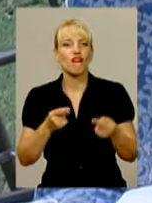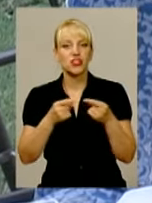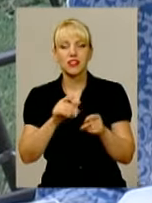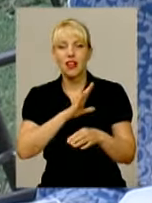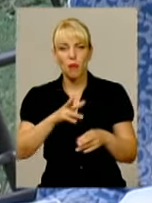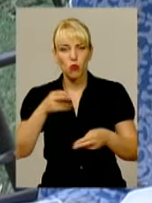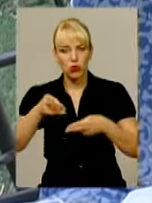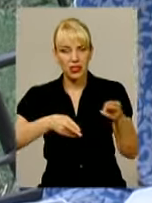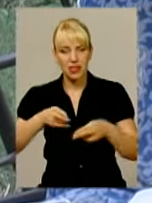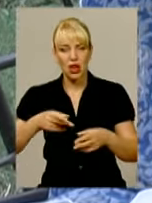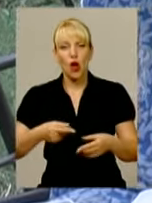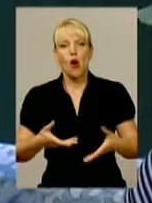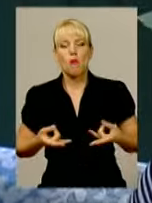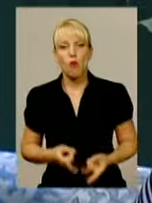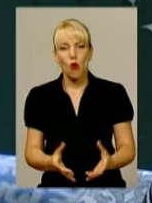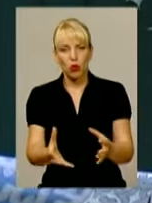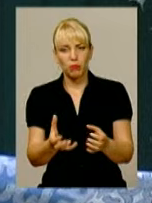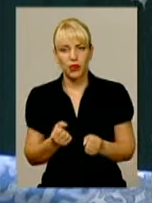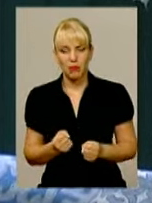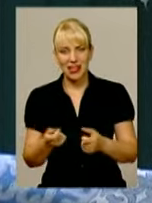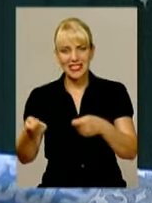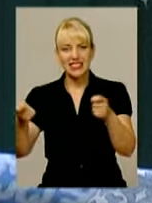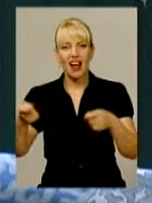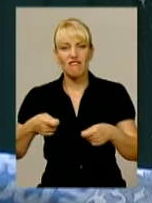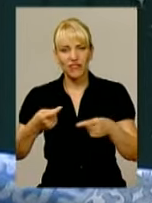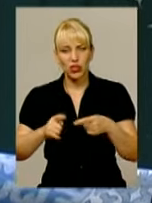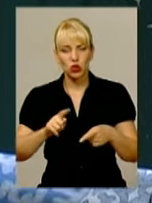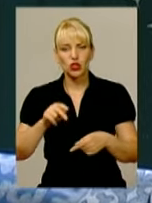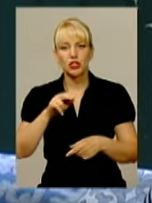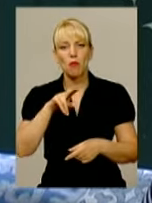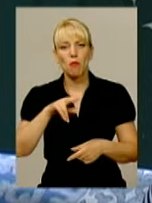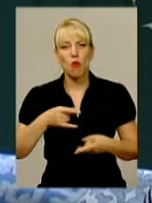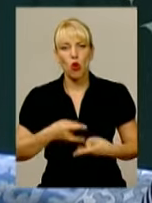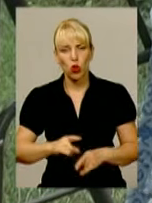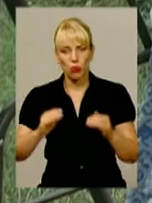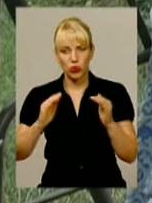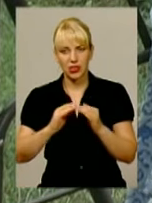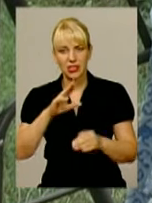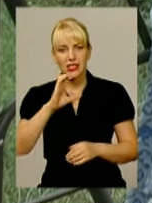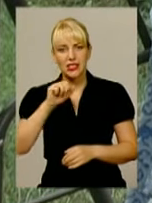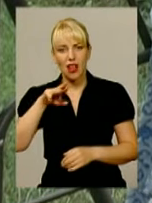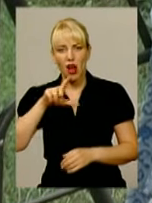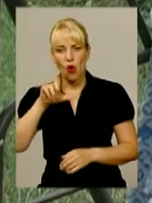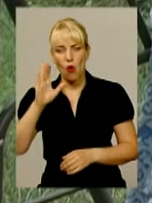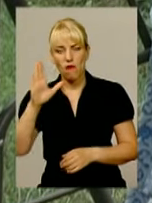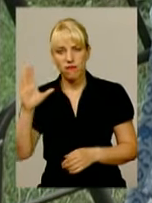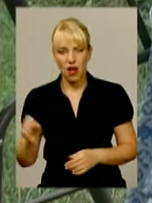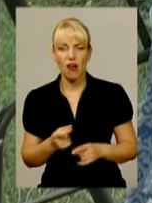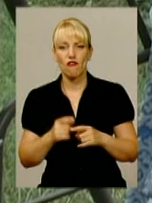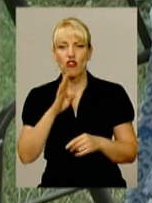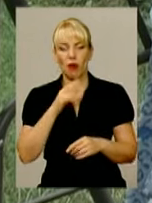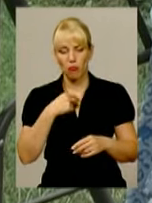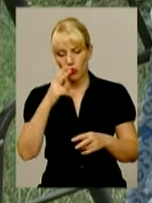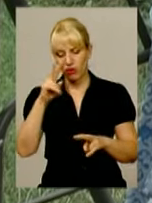Пологи приймала завідувачка пологового відділення Дрежнянської центральної районної лікарні Ірина Стахова. Вона мене подивилася і